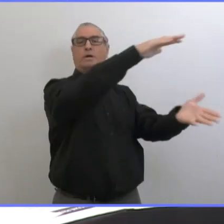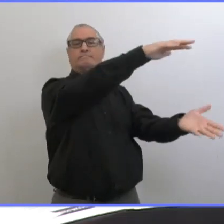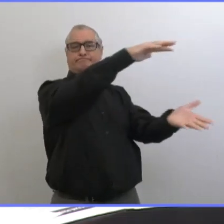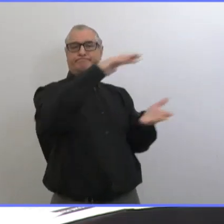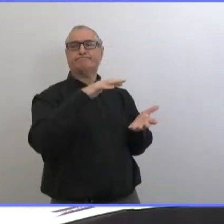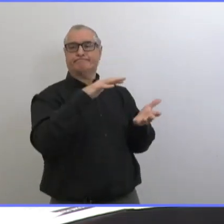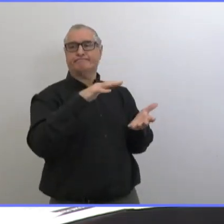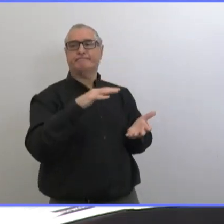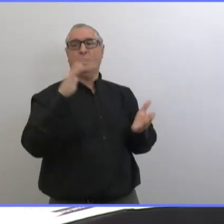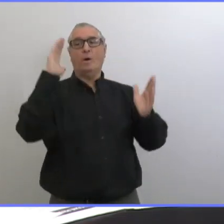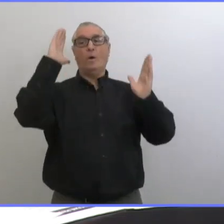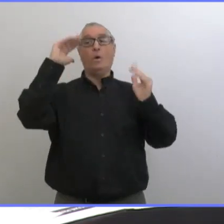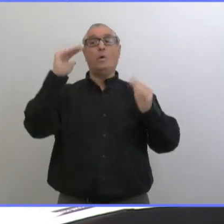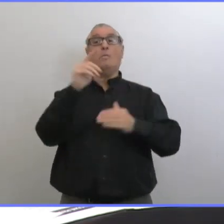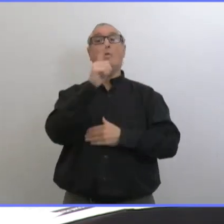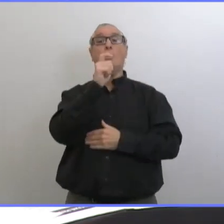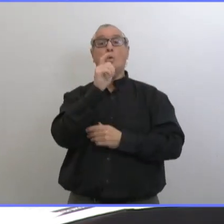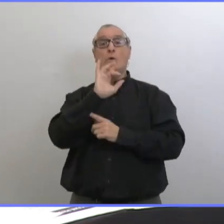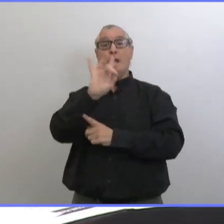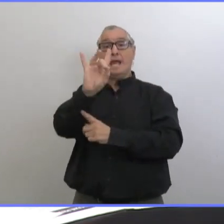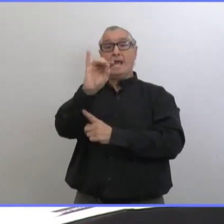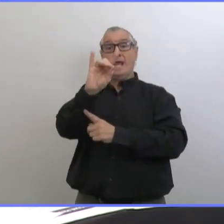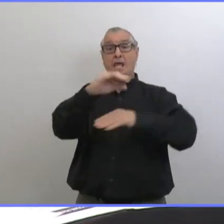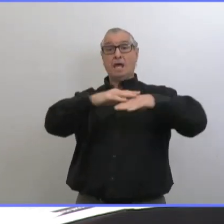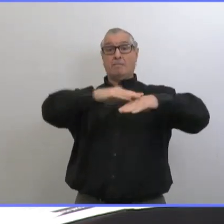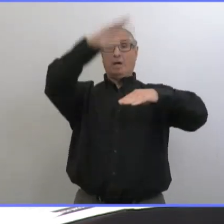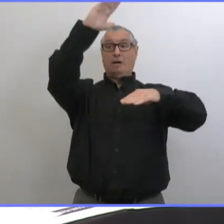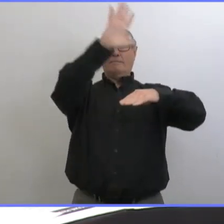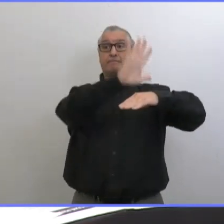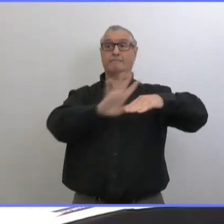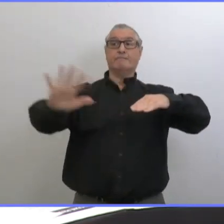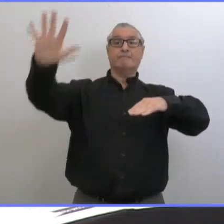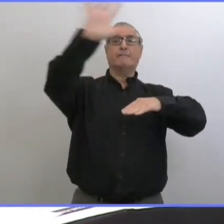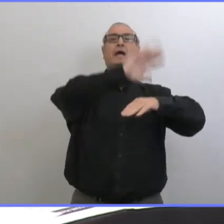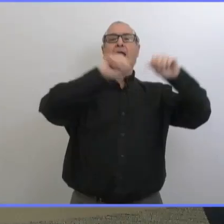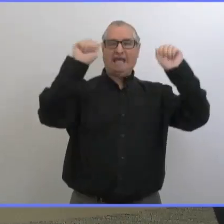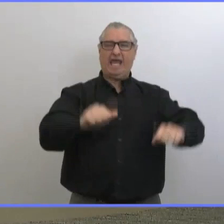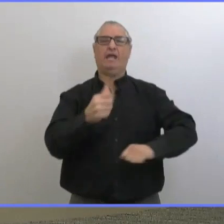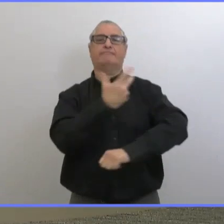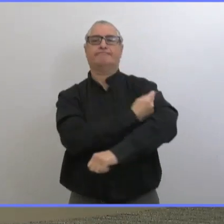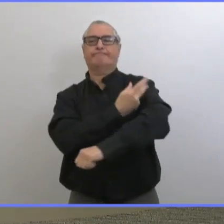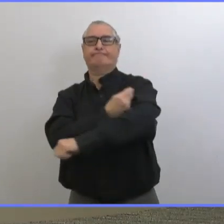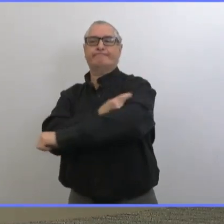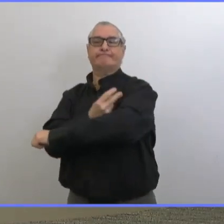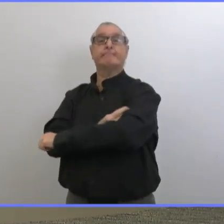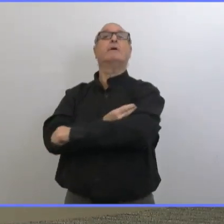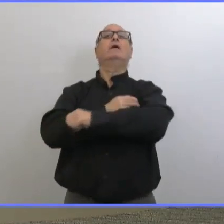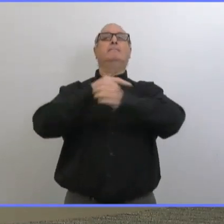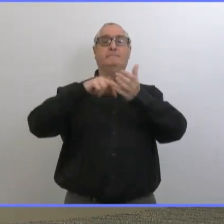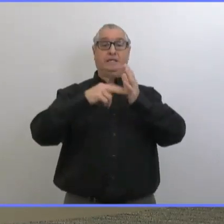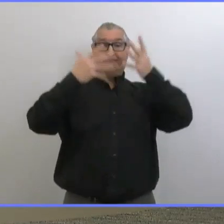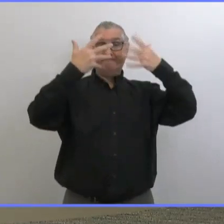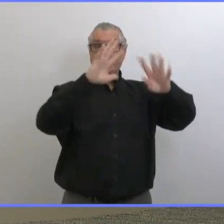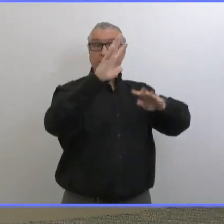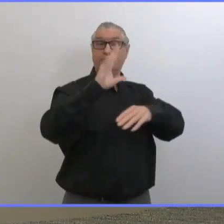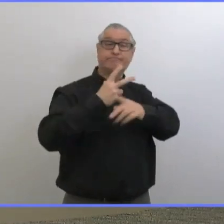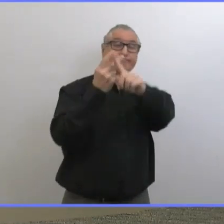vacciner plus de personnes par exemple de plus de 80 ans en mars et ensuite descendre en âge à partir de là